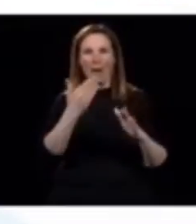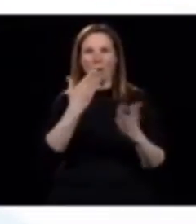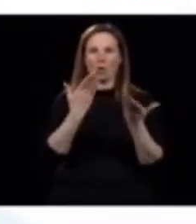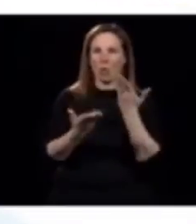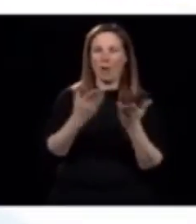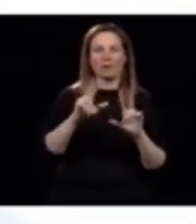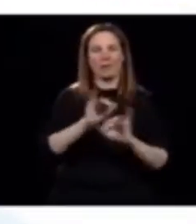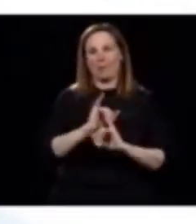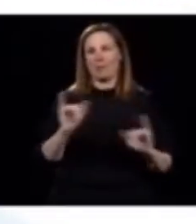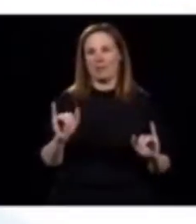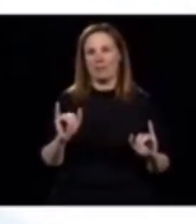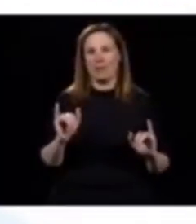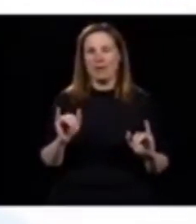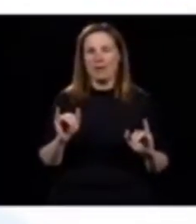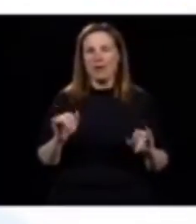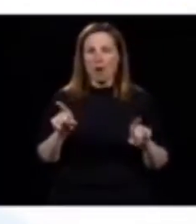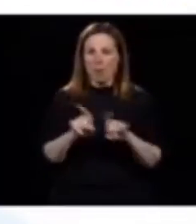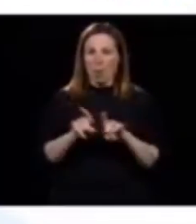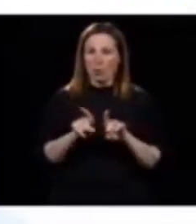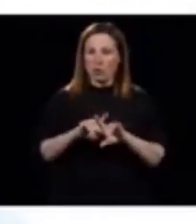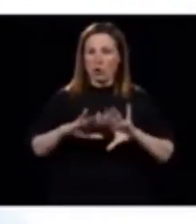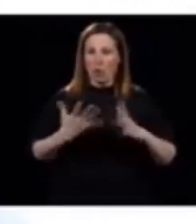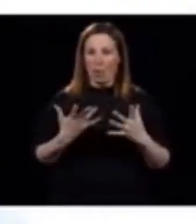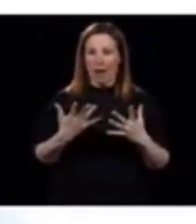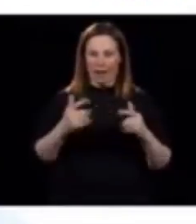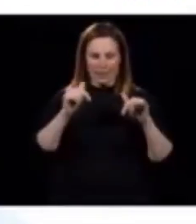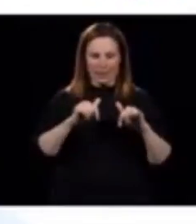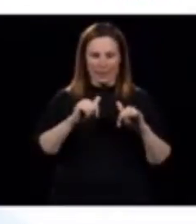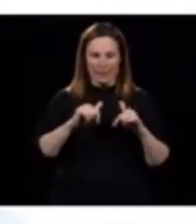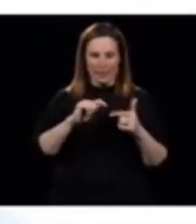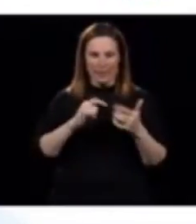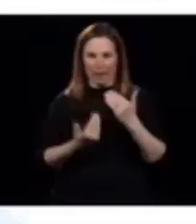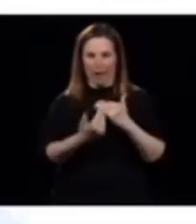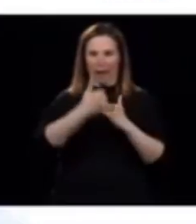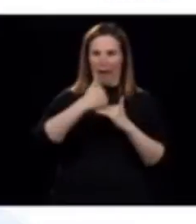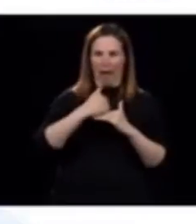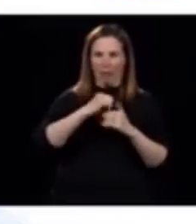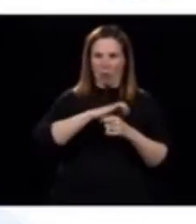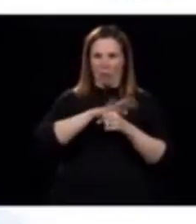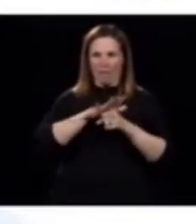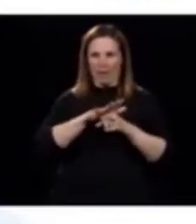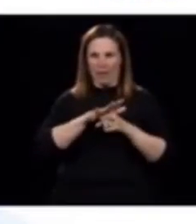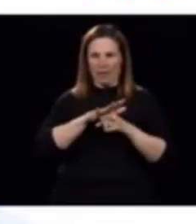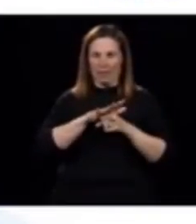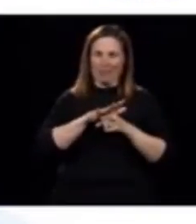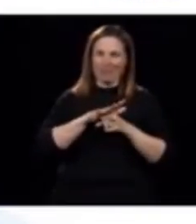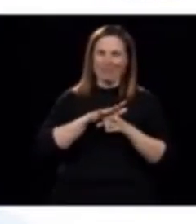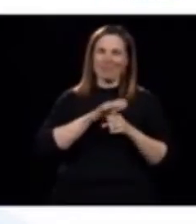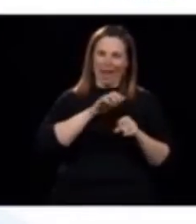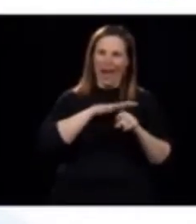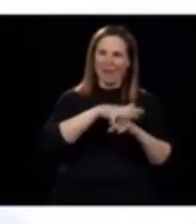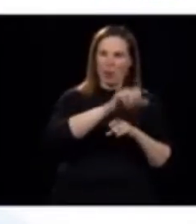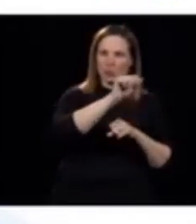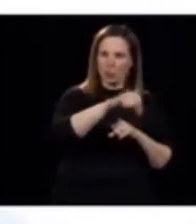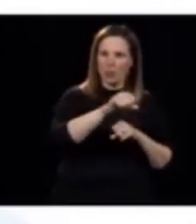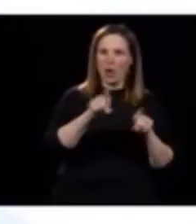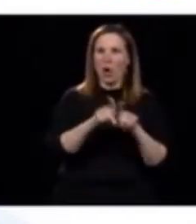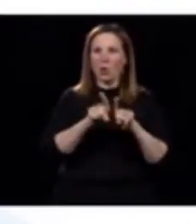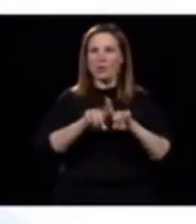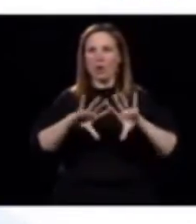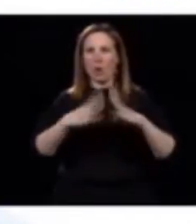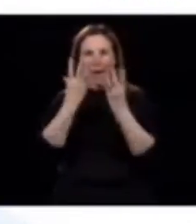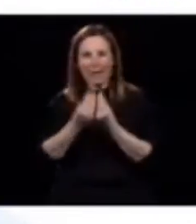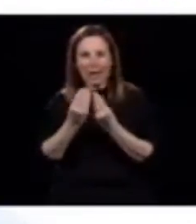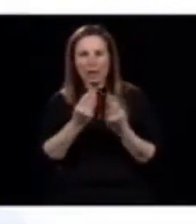C'est sûr que la question de l'évolution de la pandémie, comment ça s'est présent au Québec par rapport ailleurs. Il y a comment est-ce qu'on sait sur nos hospitalisations et nos décès.